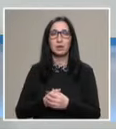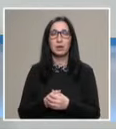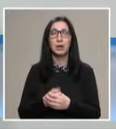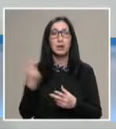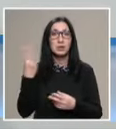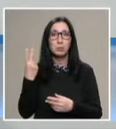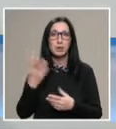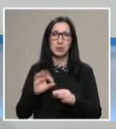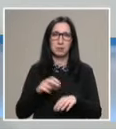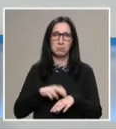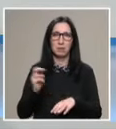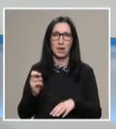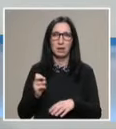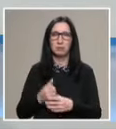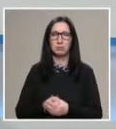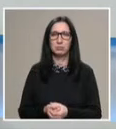разбира се.